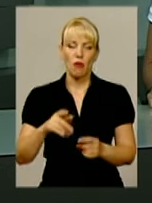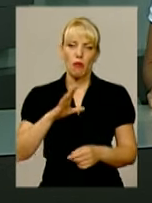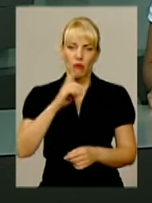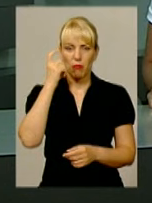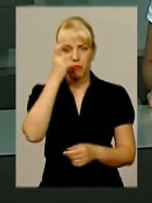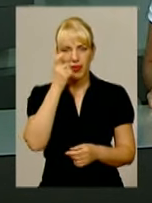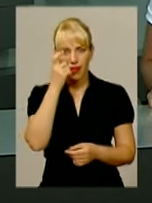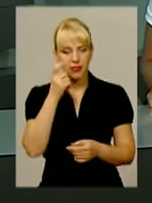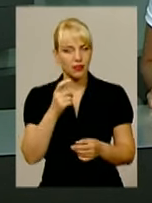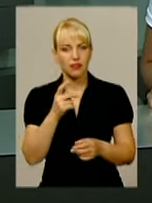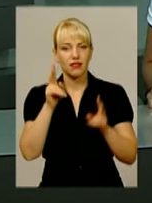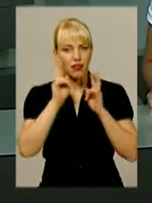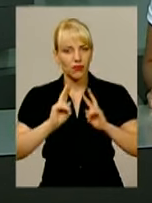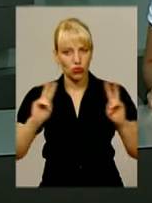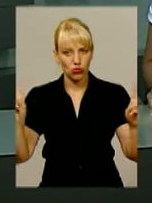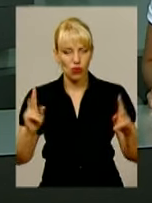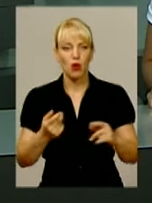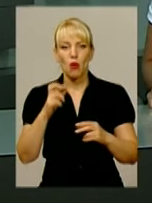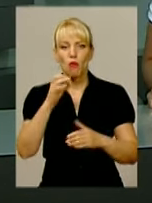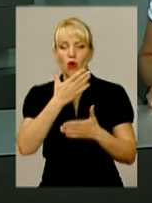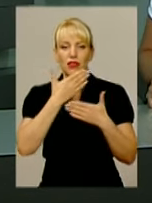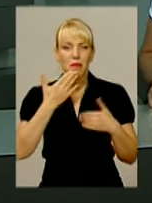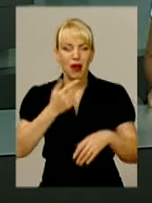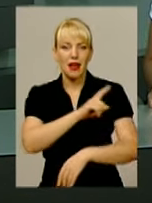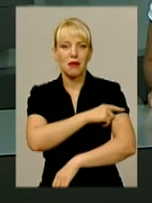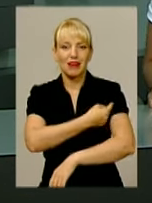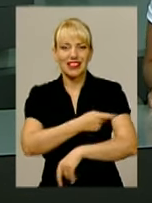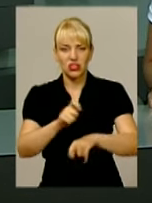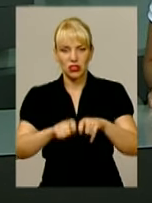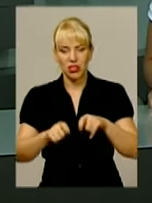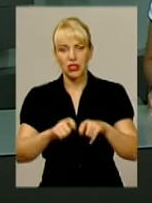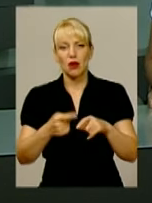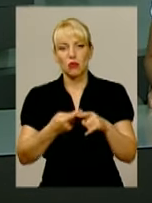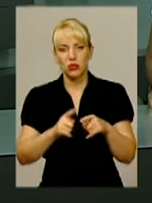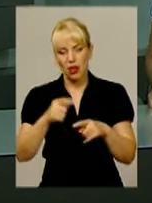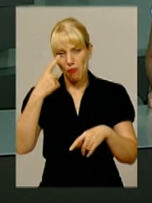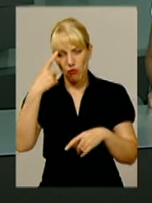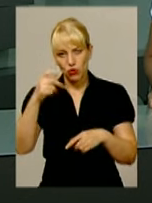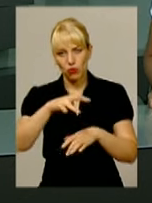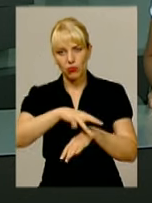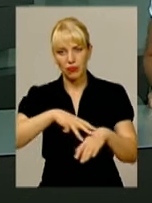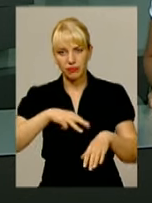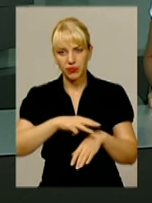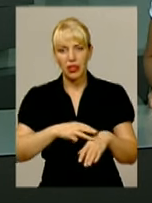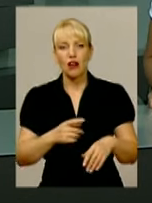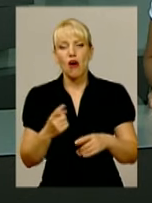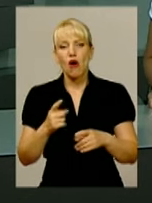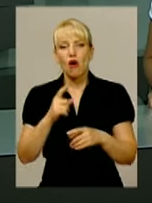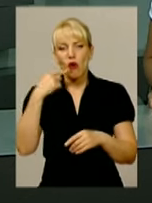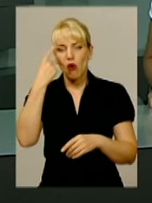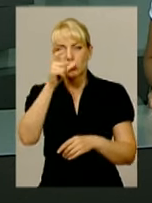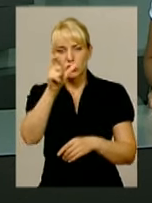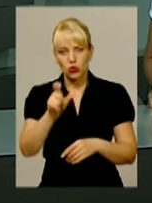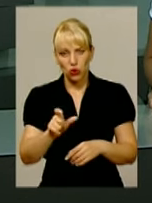невідомо, бо ще не має результатів медичної експертизи. Про це повідомила керівник прес-служби обласної міліції Інна Глега. Особу водія